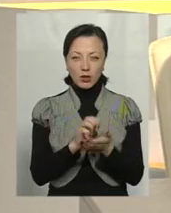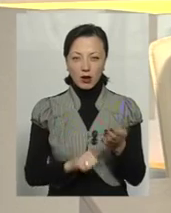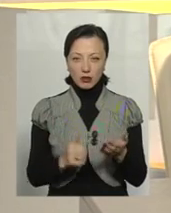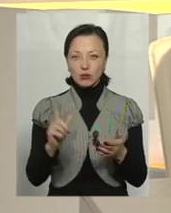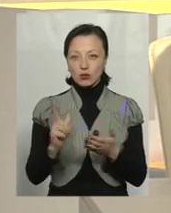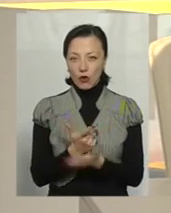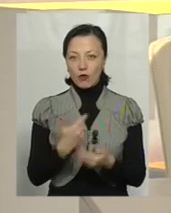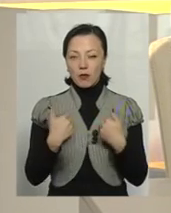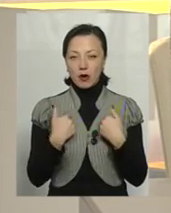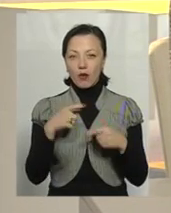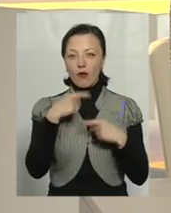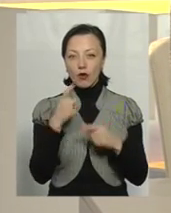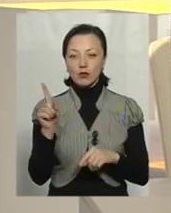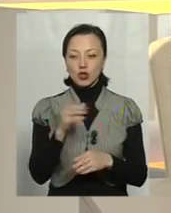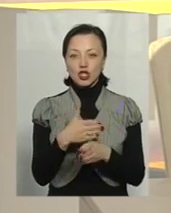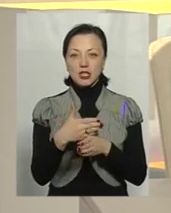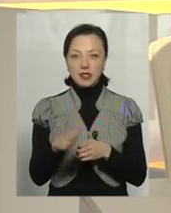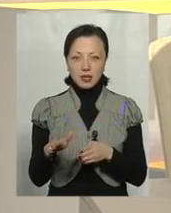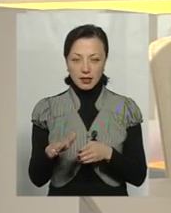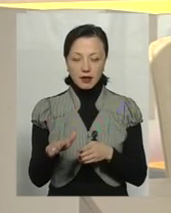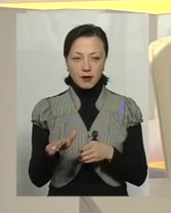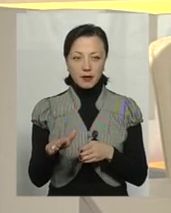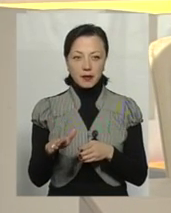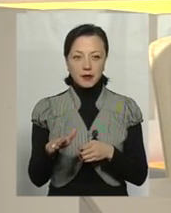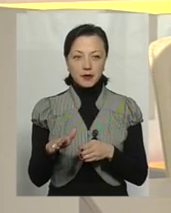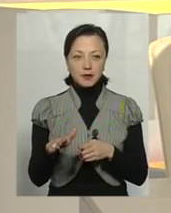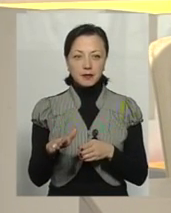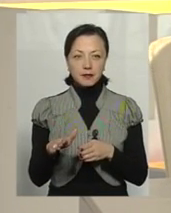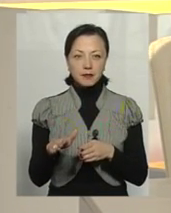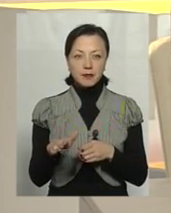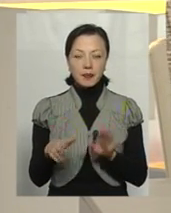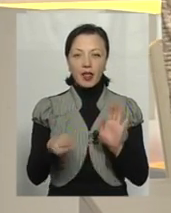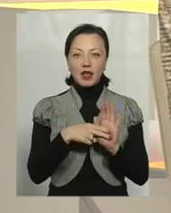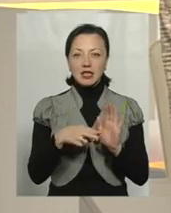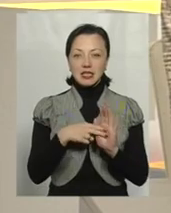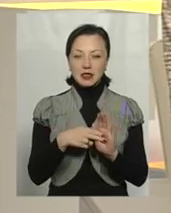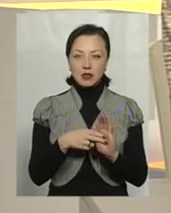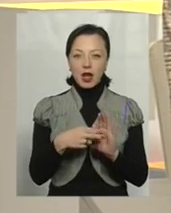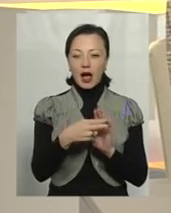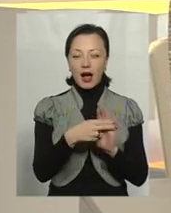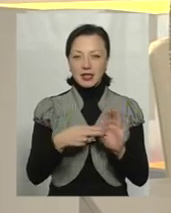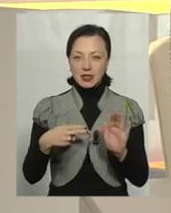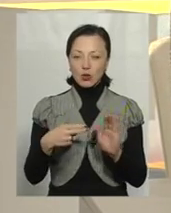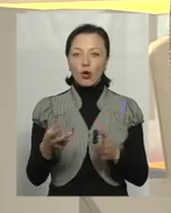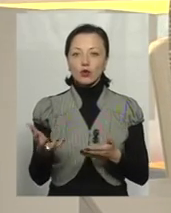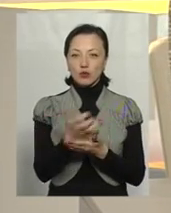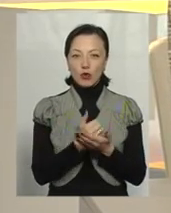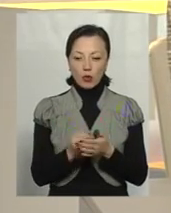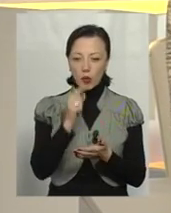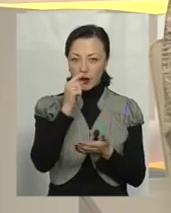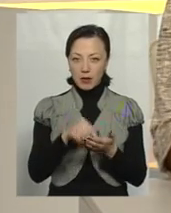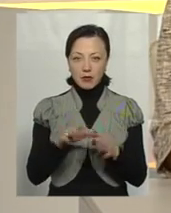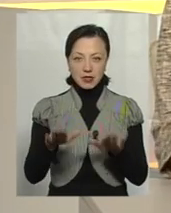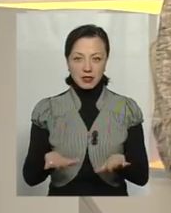Знову же, ми говоримо про те, що частина від акцизного збору потрапляє в місцевий бюджет, раніше не було.